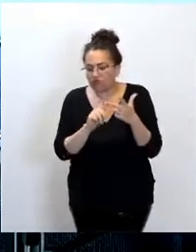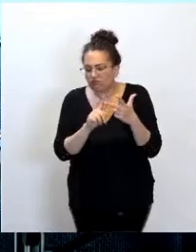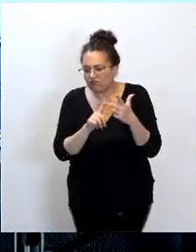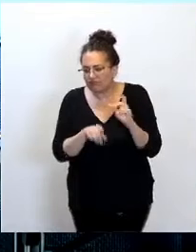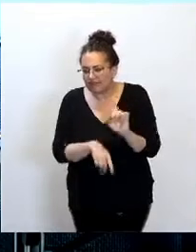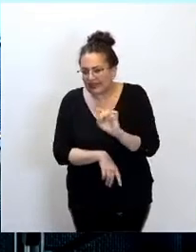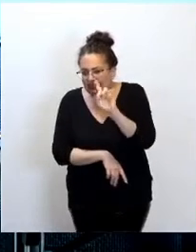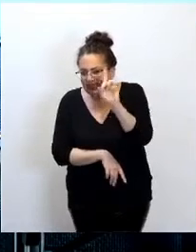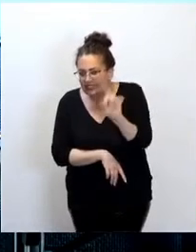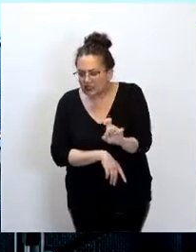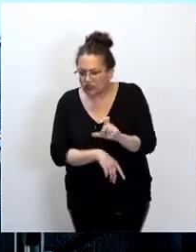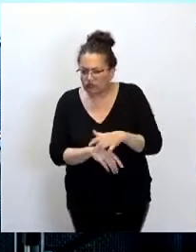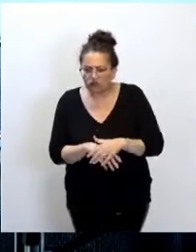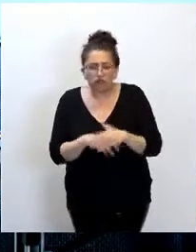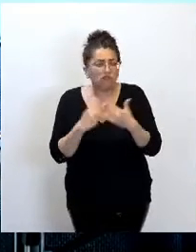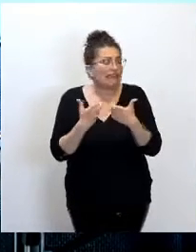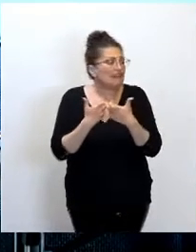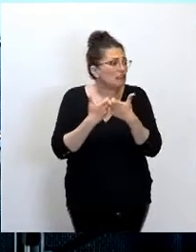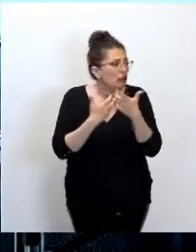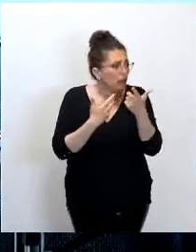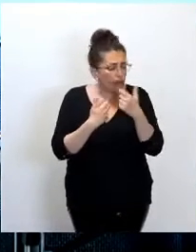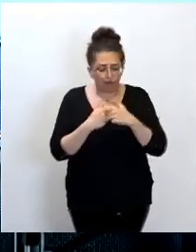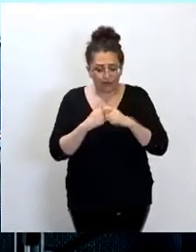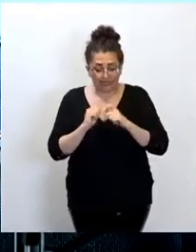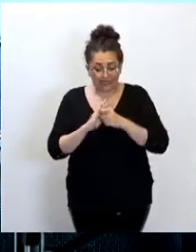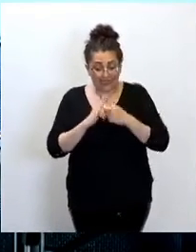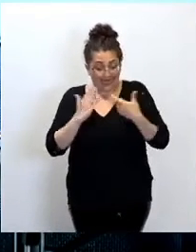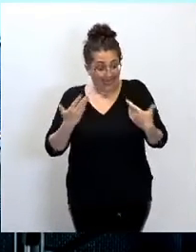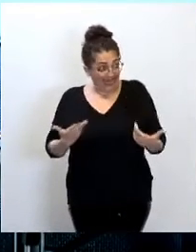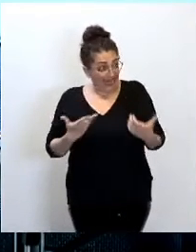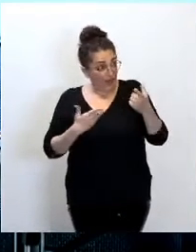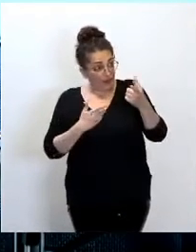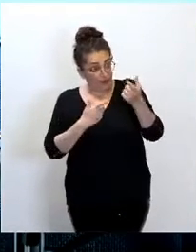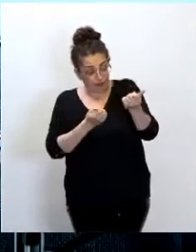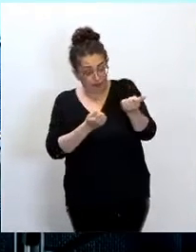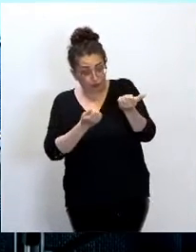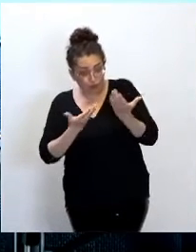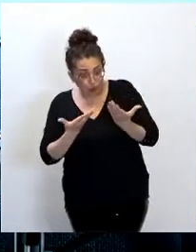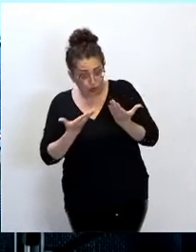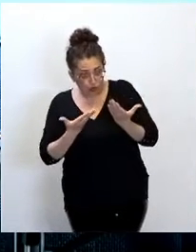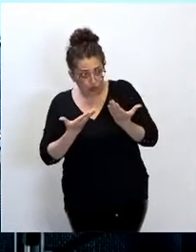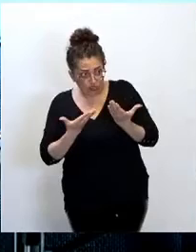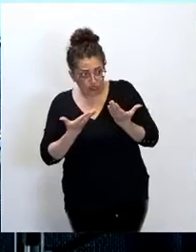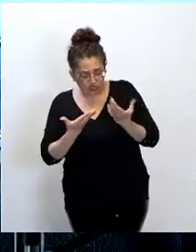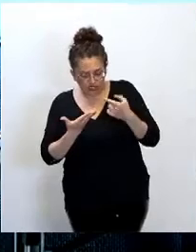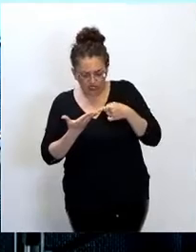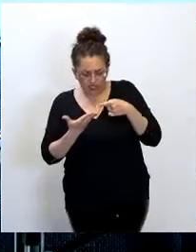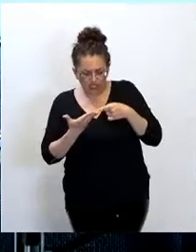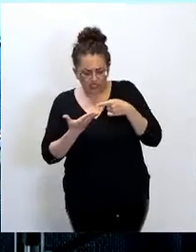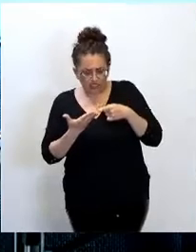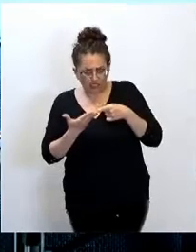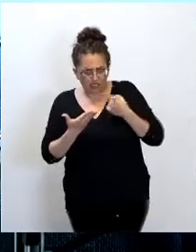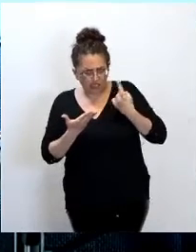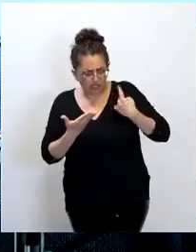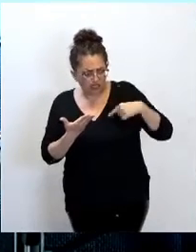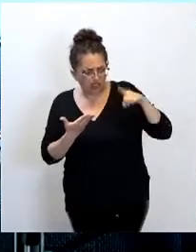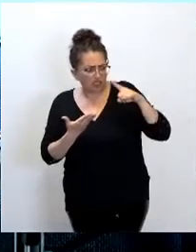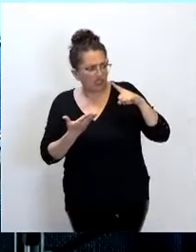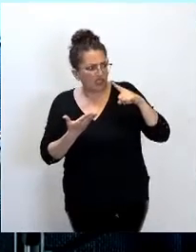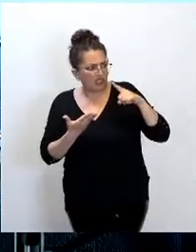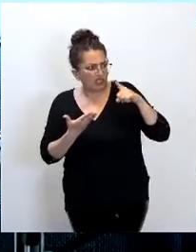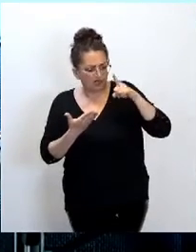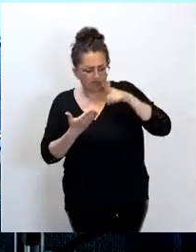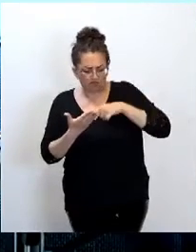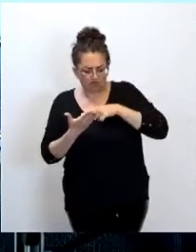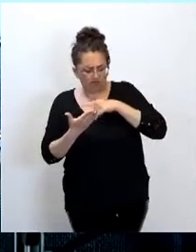Pourquoi est-ce que la délibération que vous nous soumettez aujourd'hui annule-t-elle la délibération précédente ?